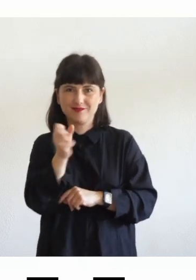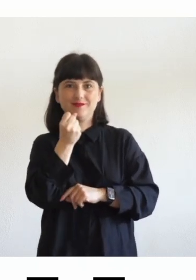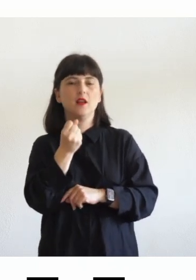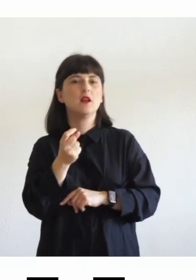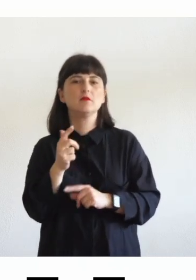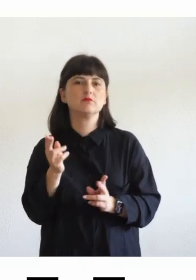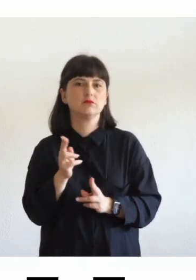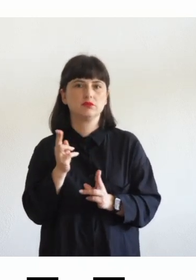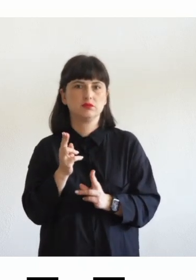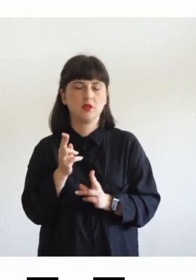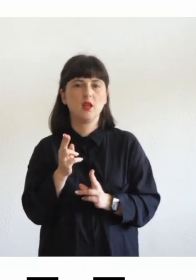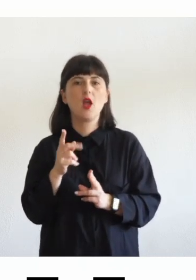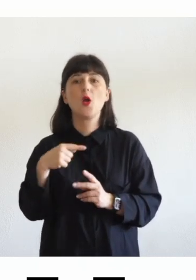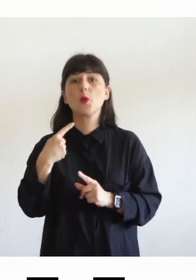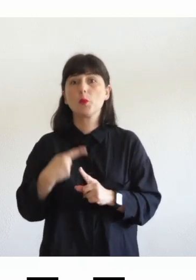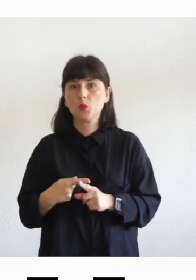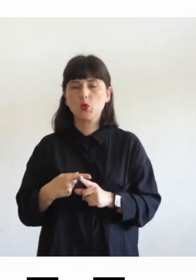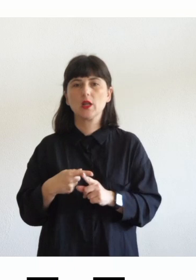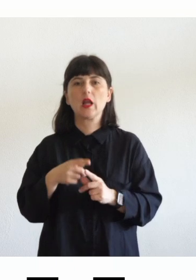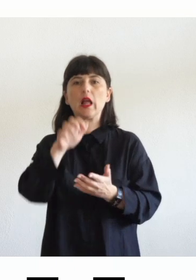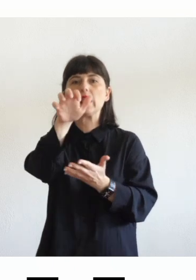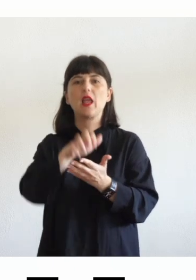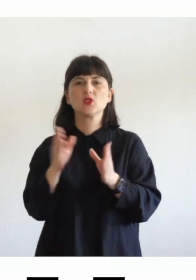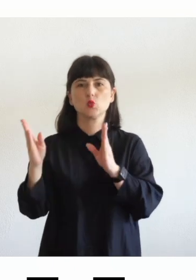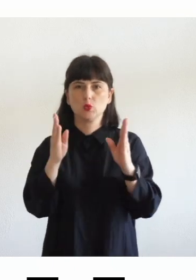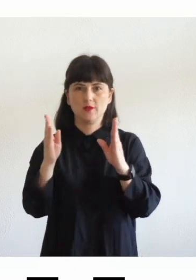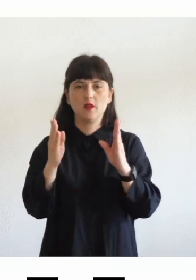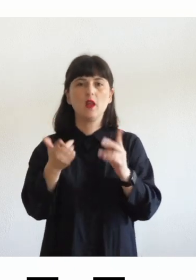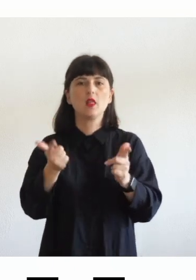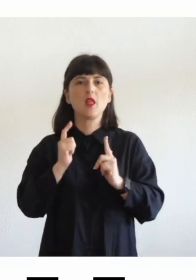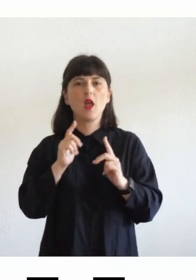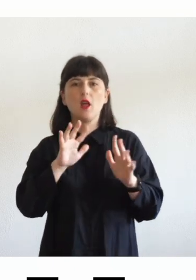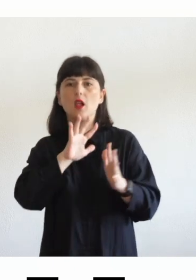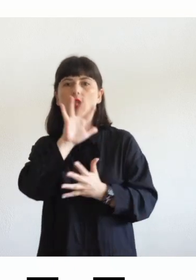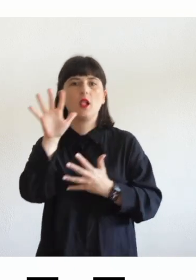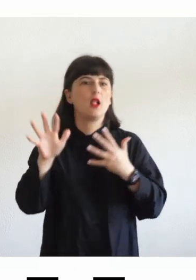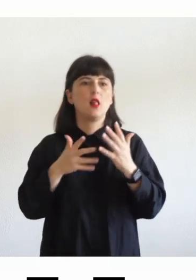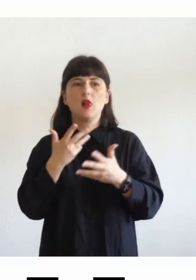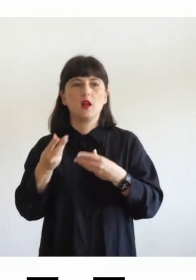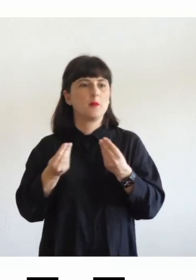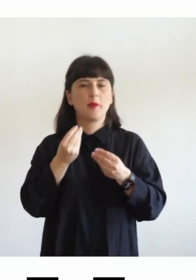oltretutto il testo giustificato produce un effetto disorientante che è quello di